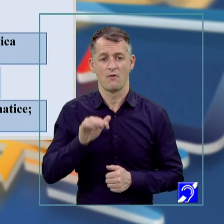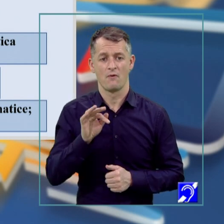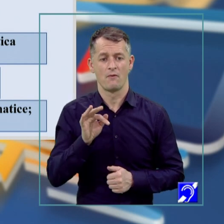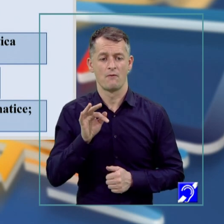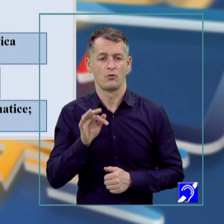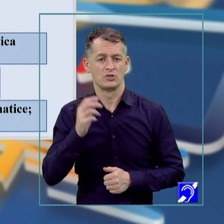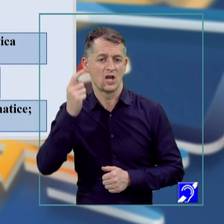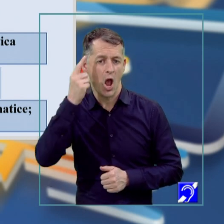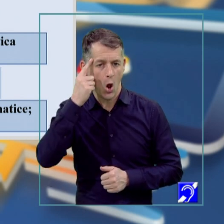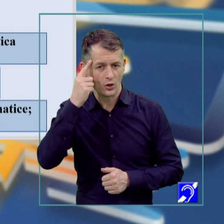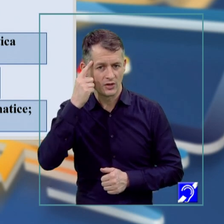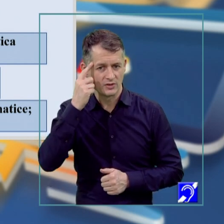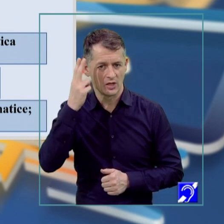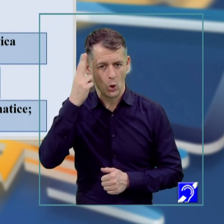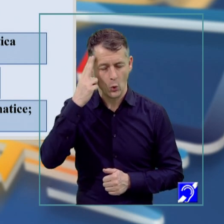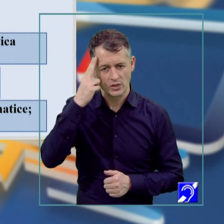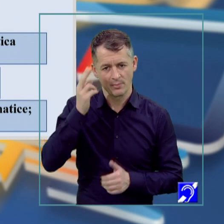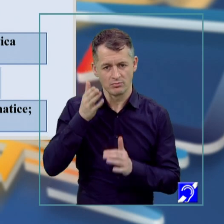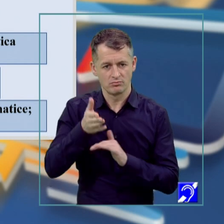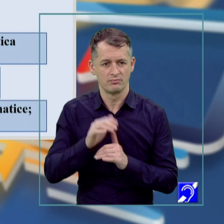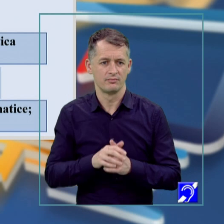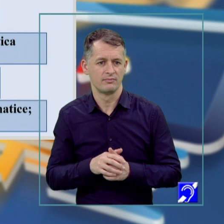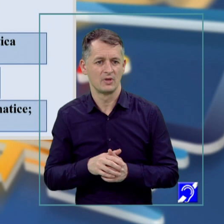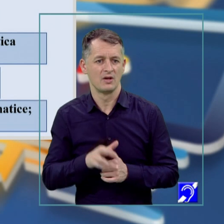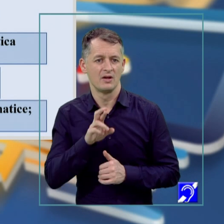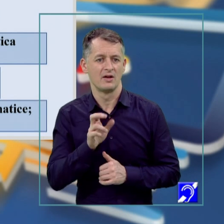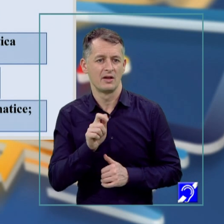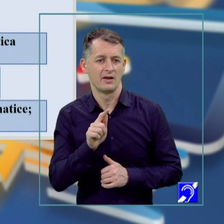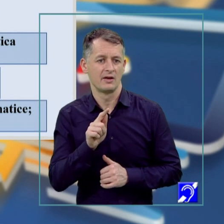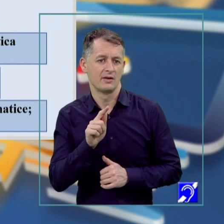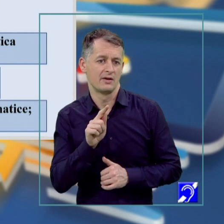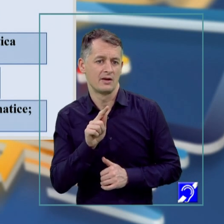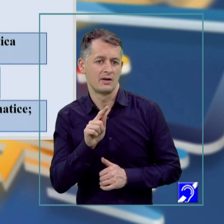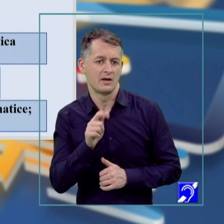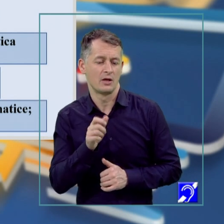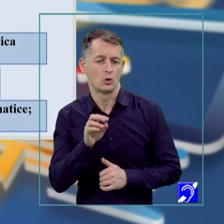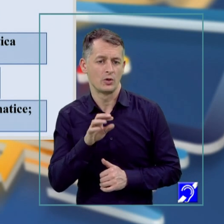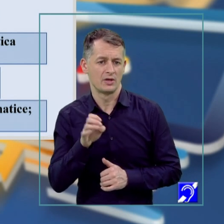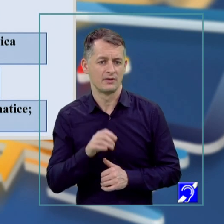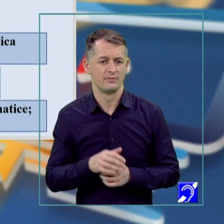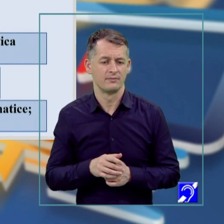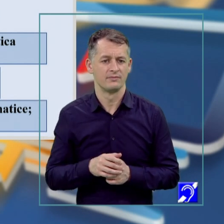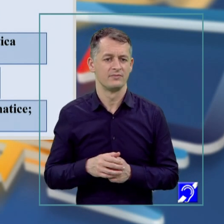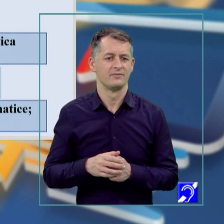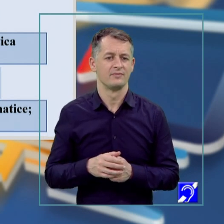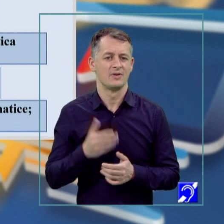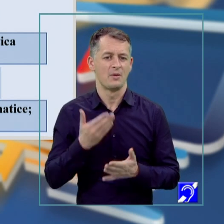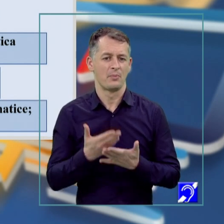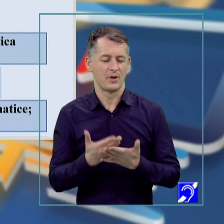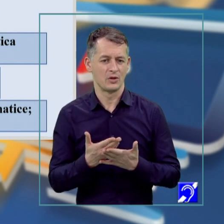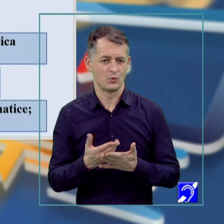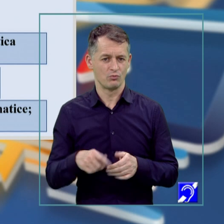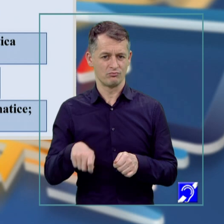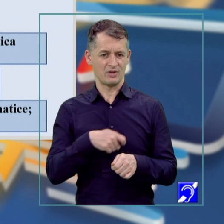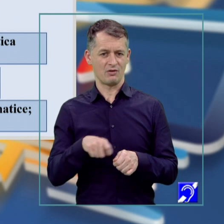cunoaștere prin care facem legătura cu gândirea. Funcția reglatorie este de autoreglare a stărilor psihice, a conduitei proprii și